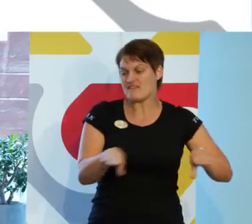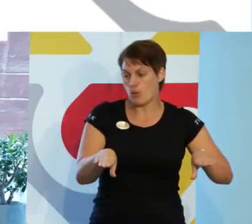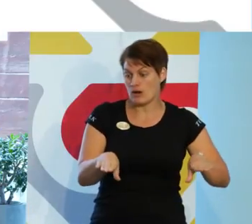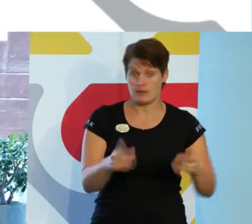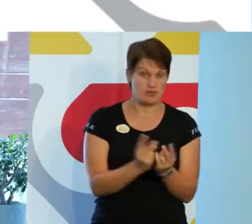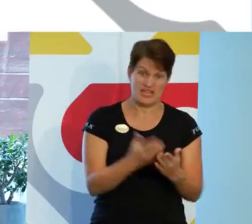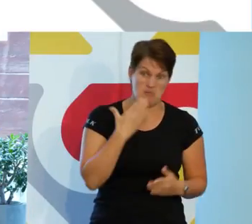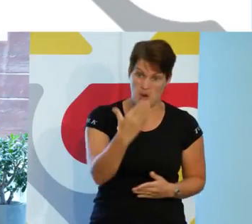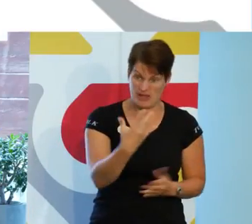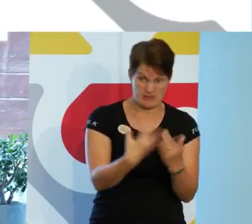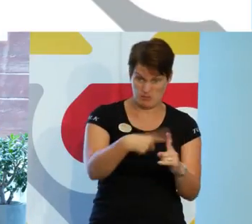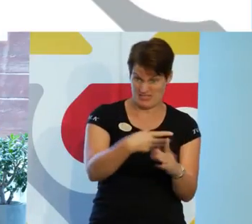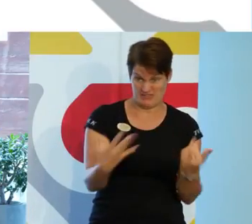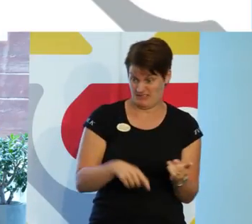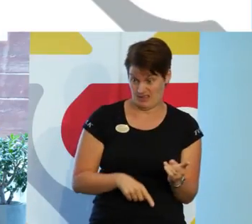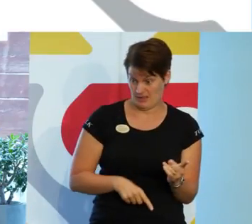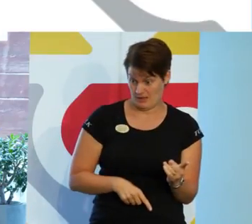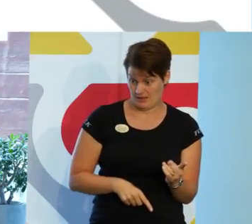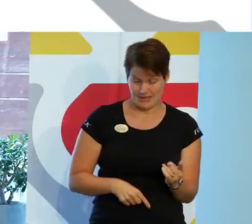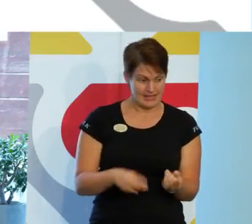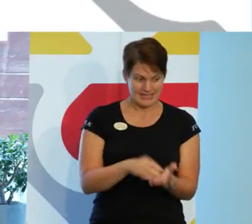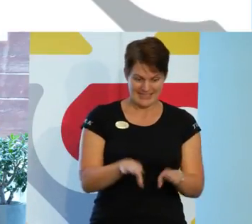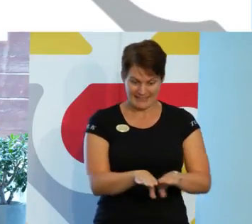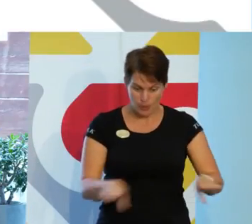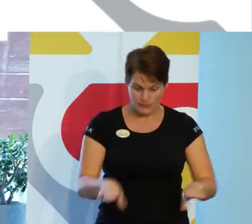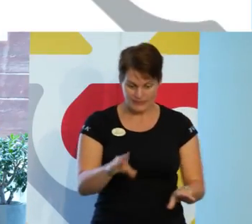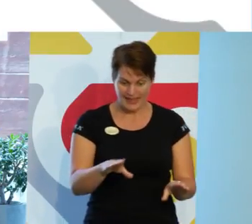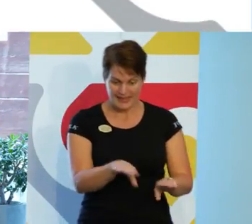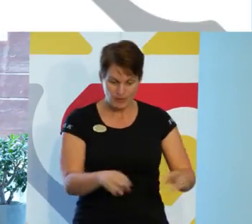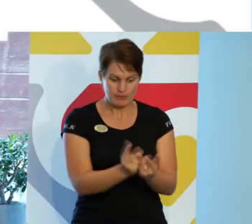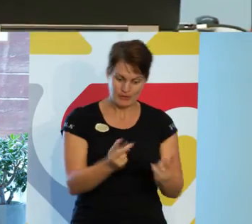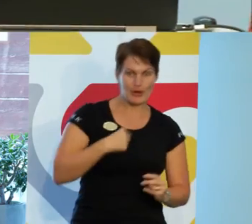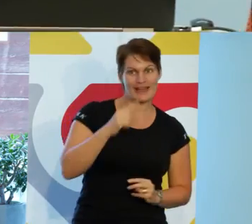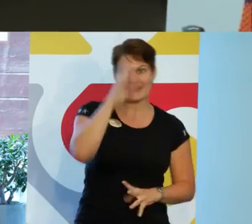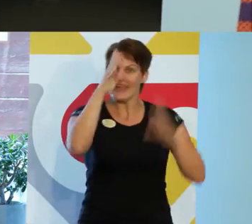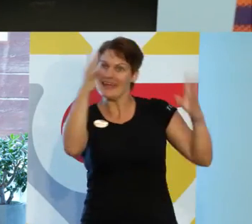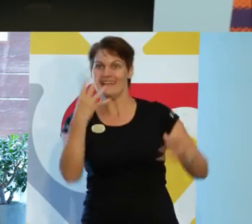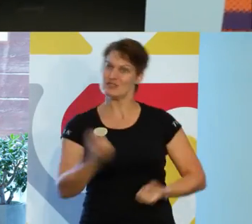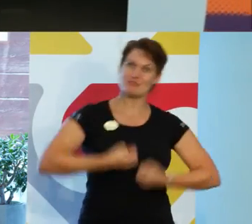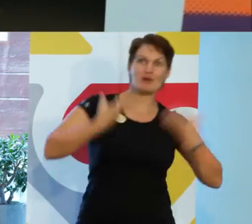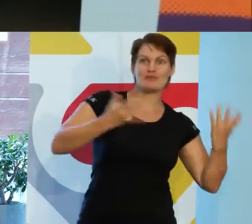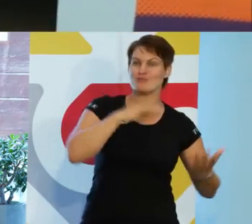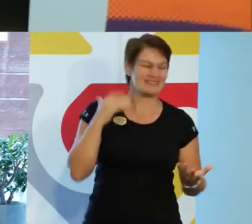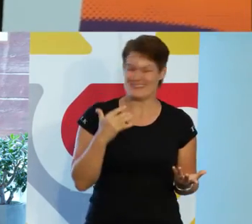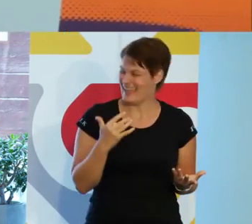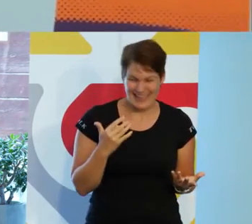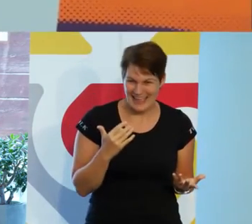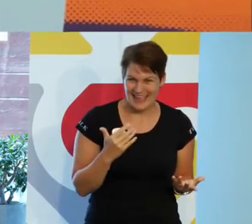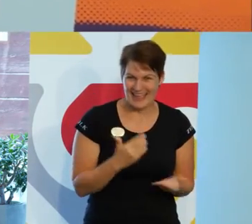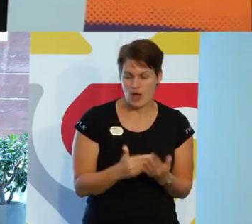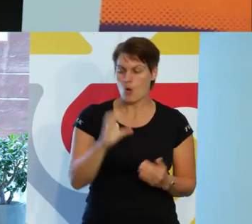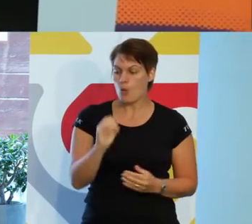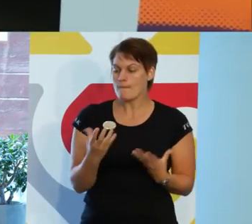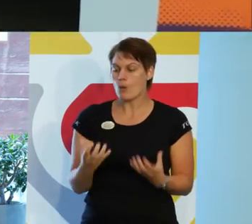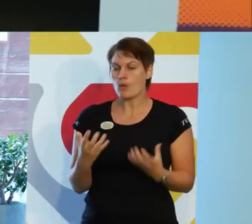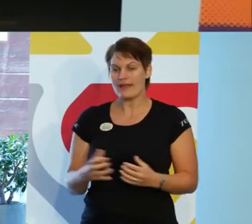bra. Det är ju inte så att man tänker att på sandlådenivå. Där är vi kreativa och härliga. Eller att det är omoget.